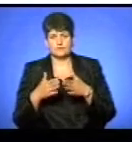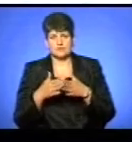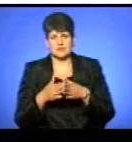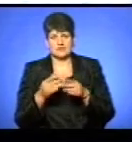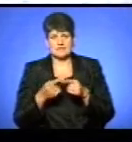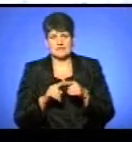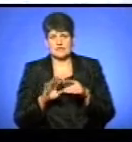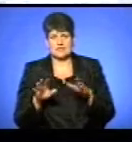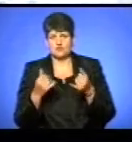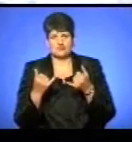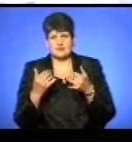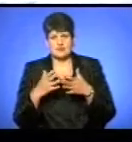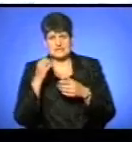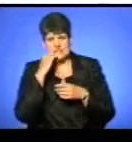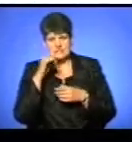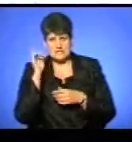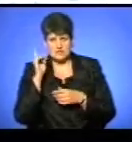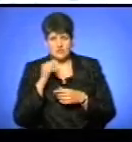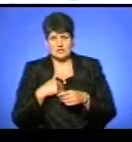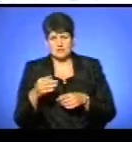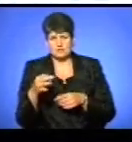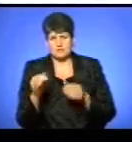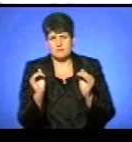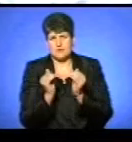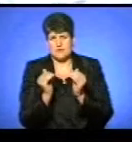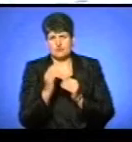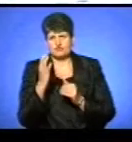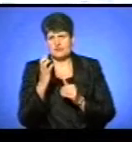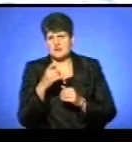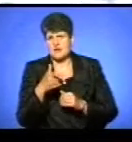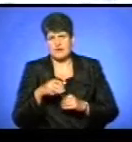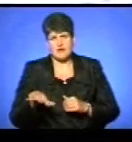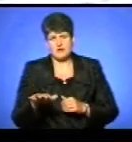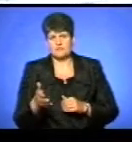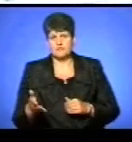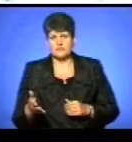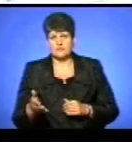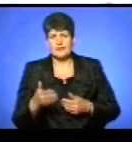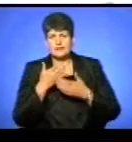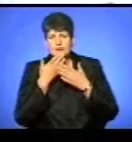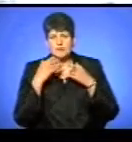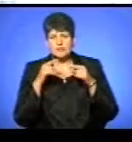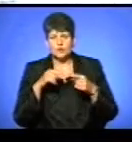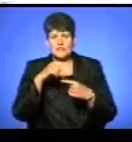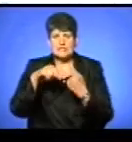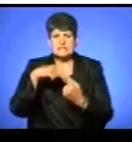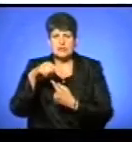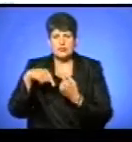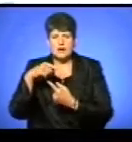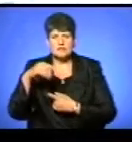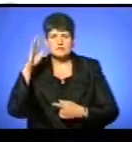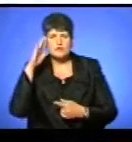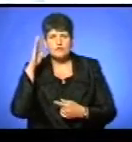дизельні, старі. Наш штаб невеликий, всього-навсього там 400 гектарів. І нема такої циркуляції проточної води.